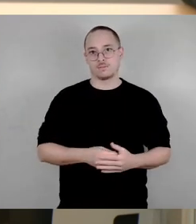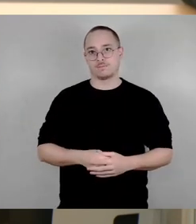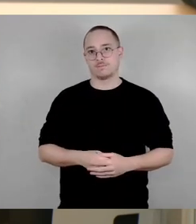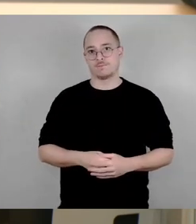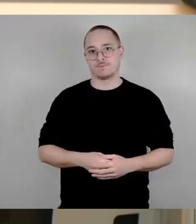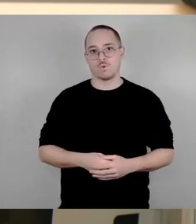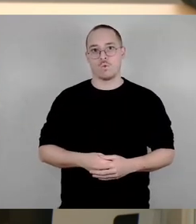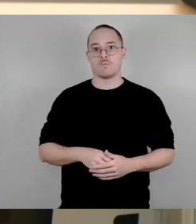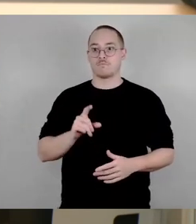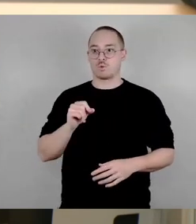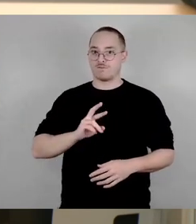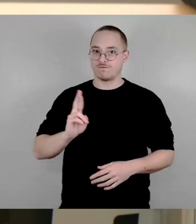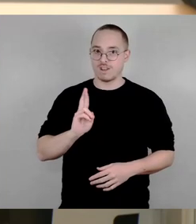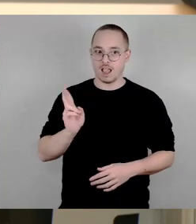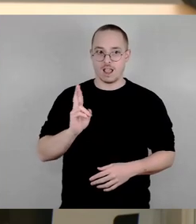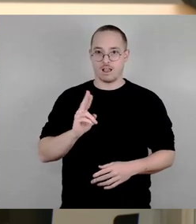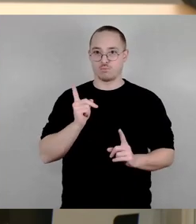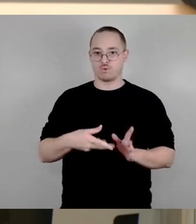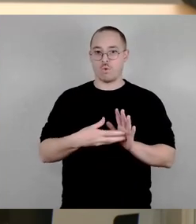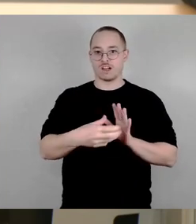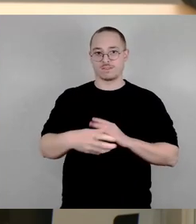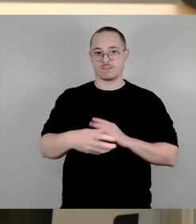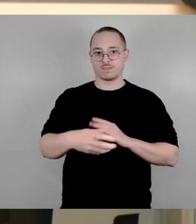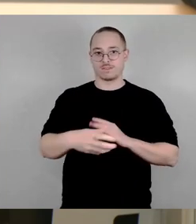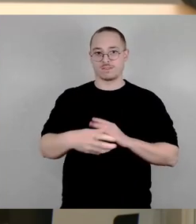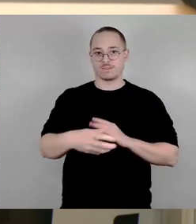Und hier setzt unser Antrag an. Wir möchten